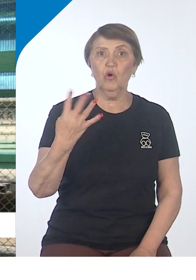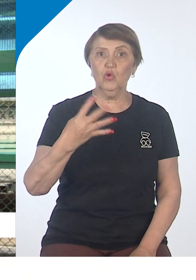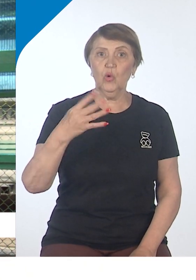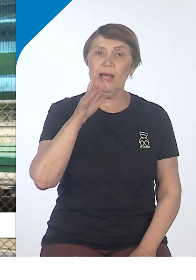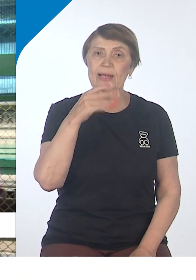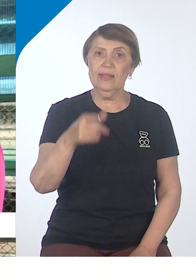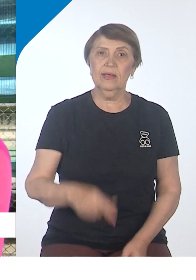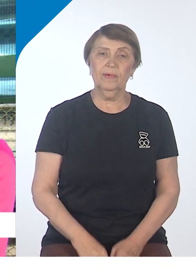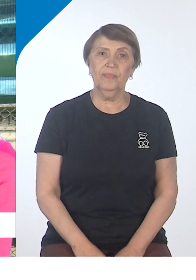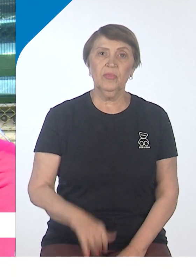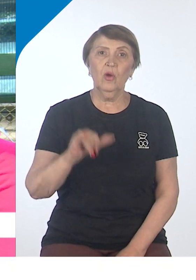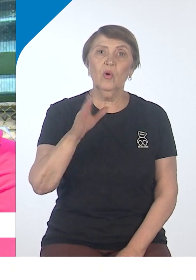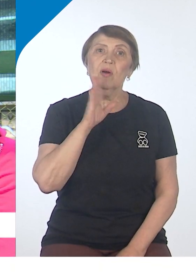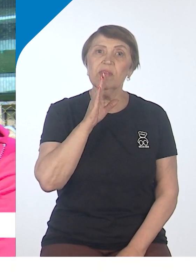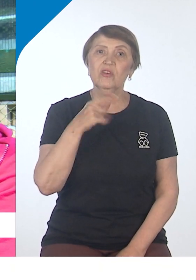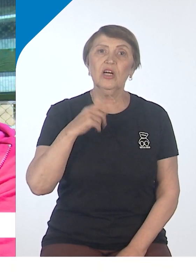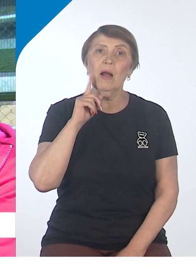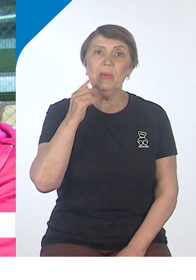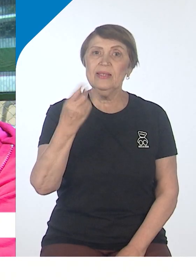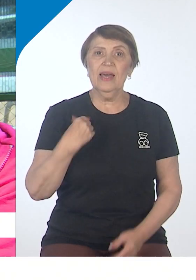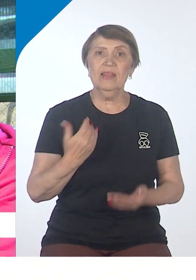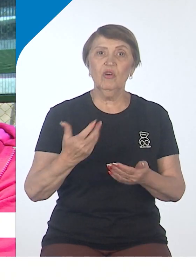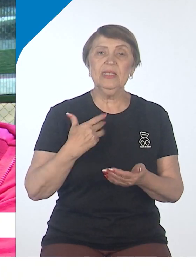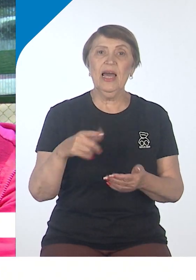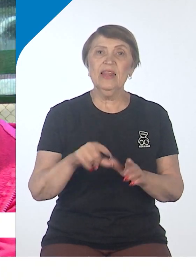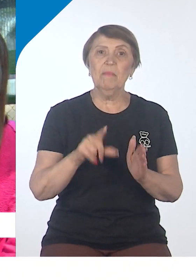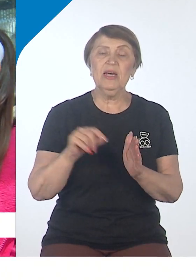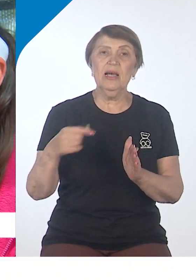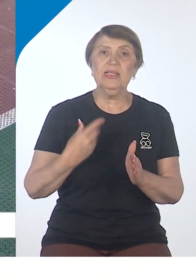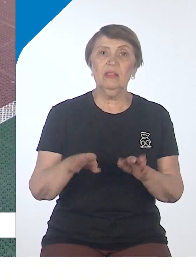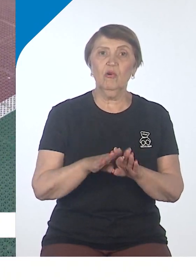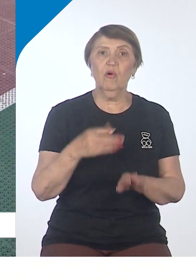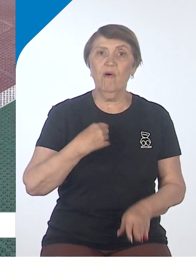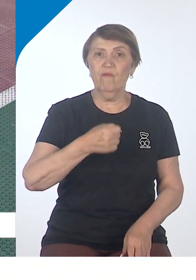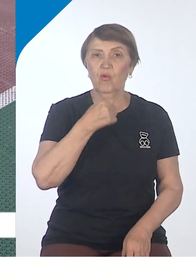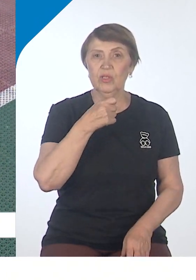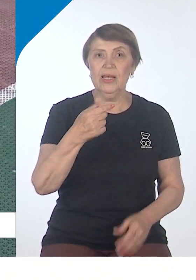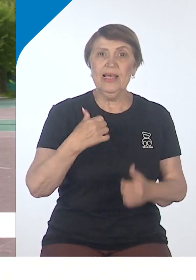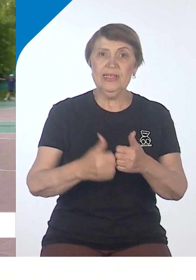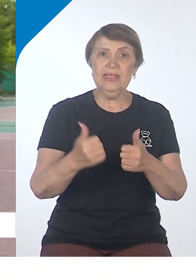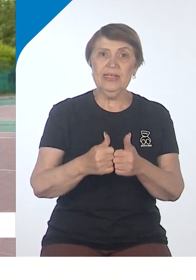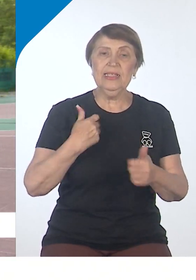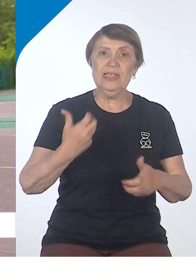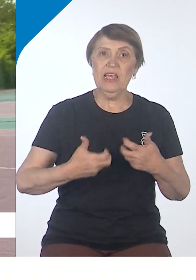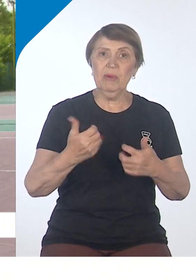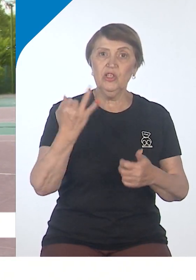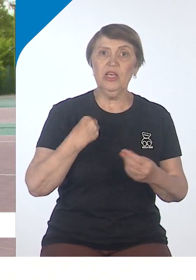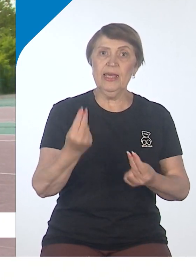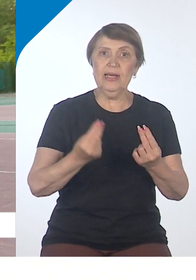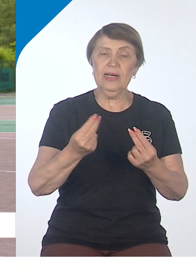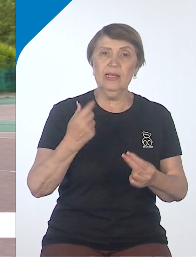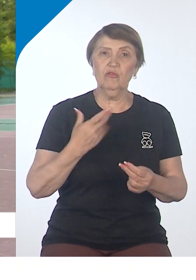повелось, что у девушек не набирается достаточный кворум, чтобы нас разделить. Хотя среди занимающихся и играющих